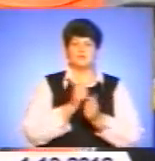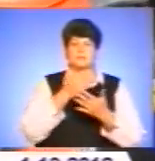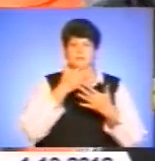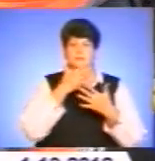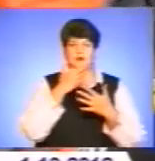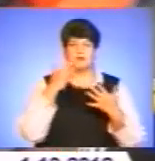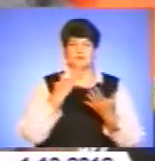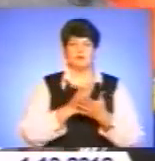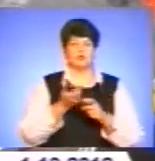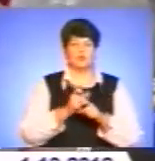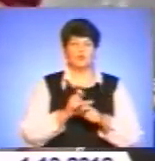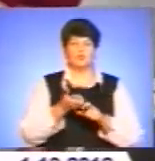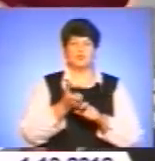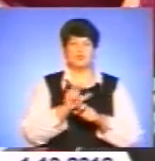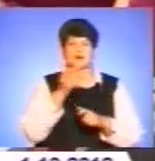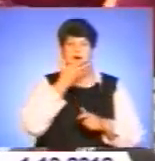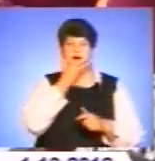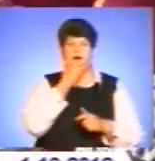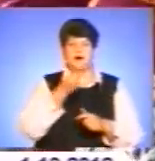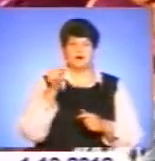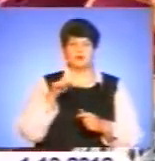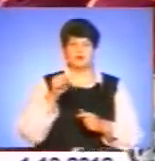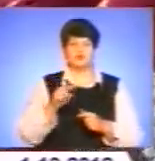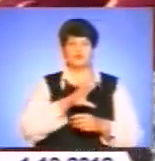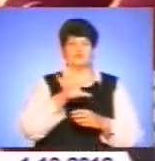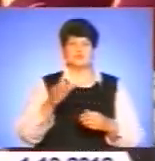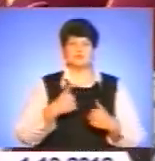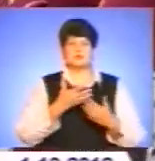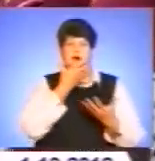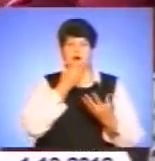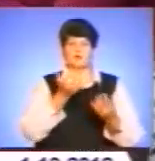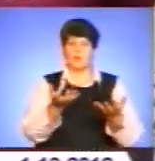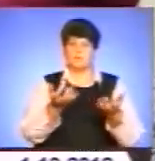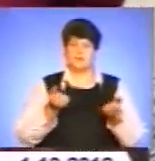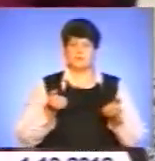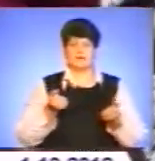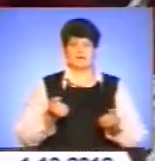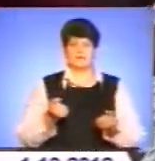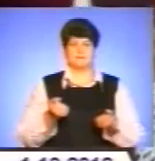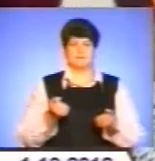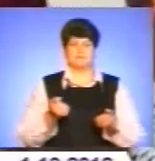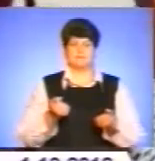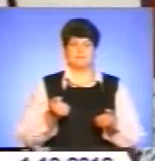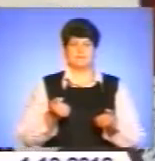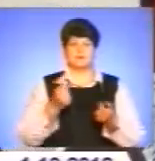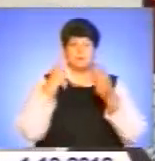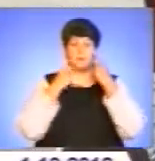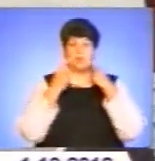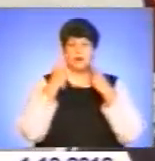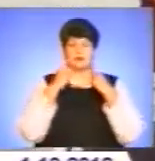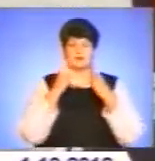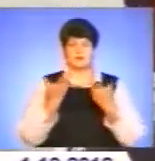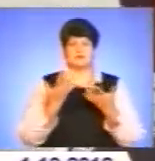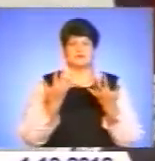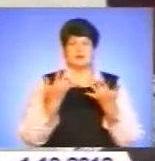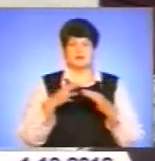дуже, дуже гарно. Дуже гарно нам тут. Всі нас гарно приймали, аж ми плакали, кількості